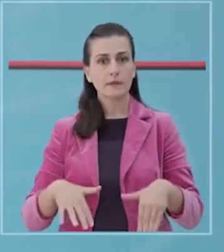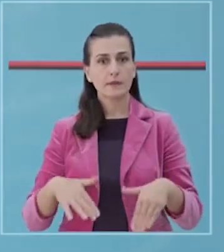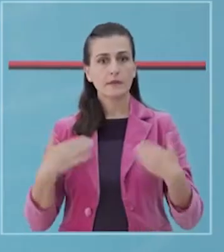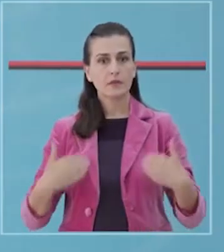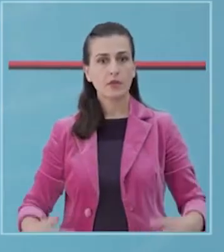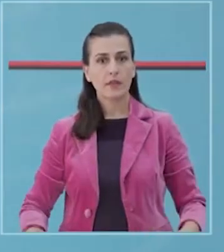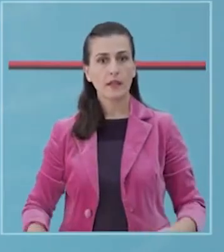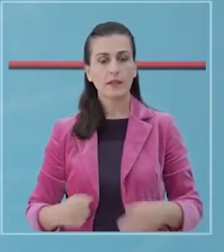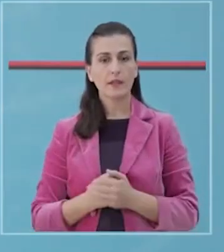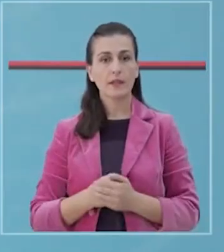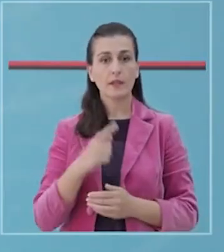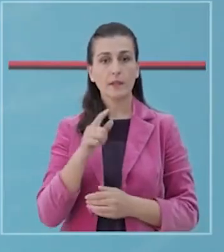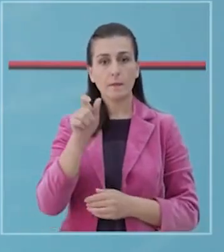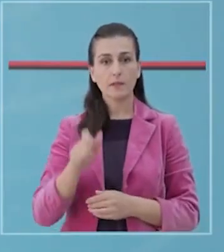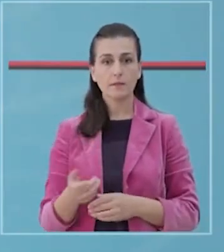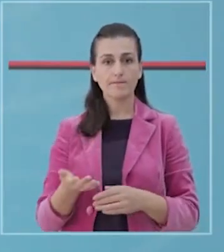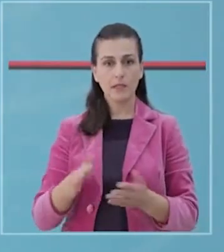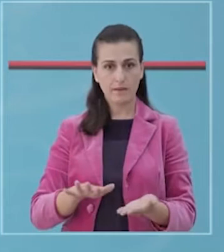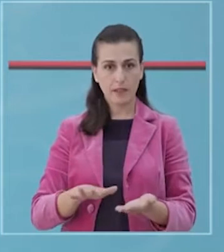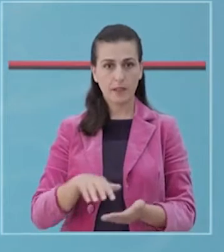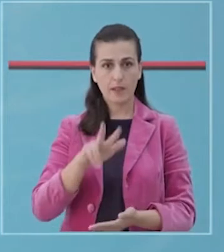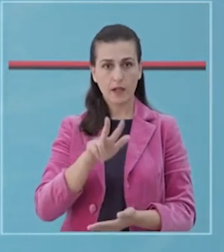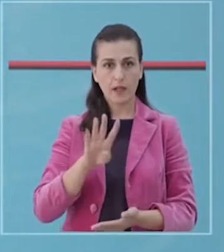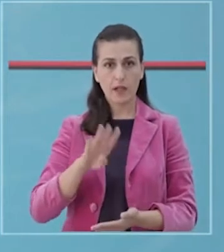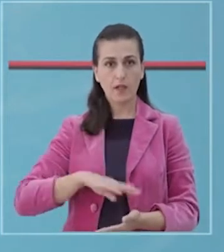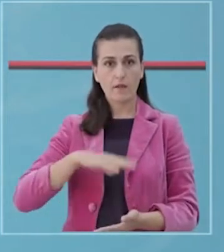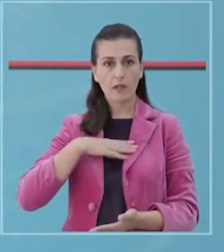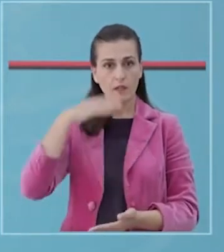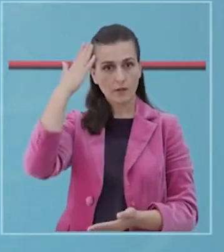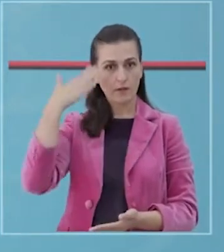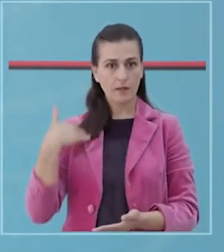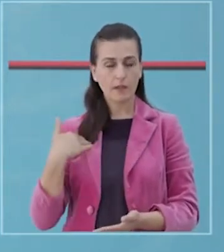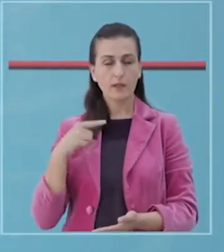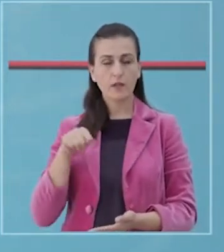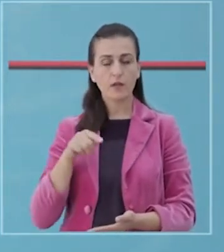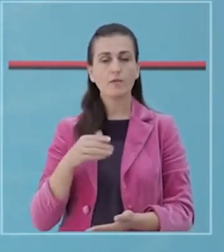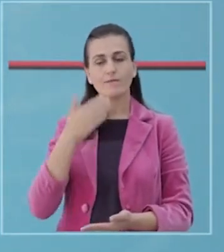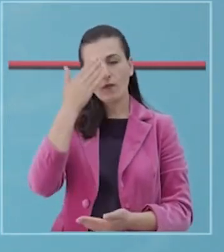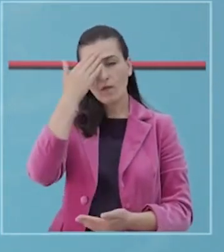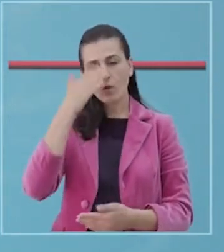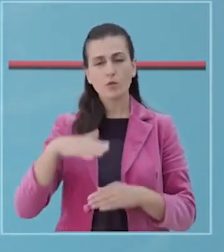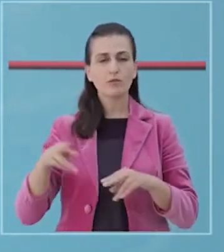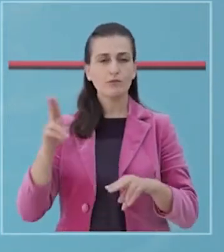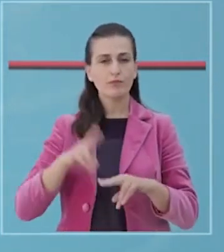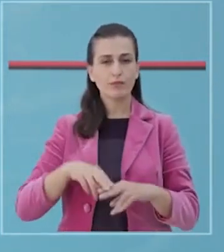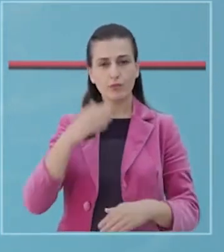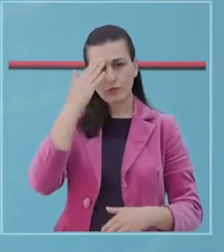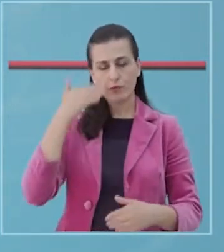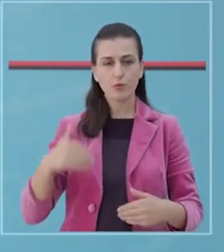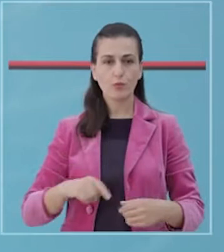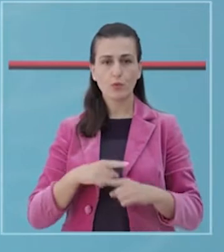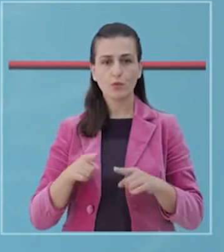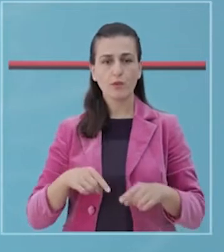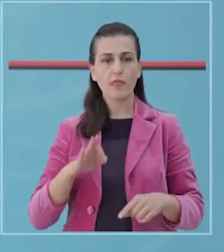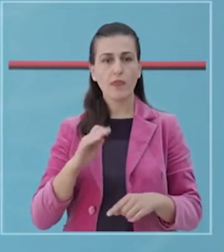Një hun bjejete ka ndodhur më njëzhin e soto, një 34 vjeqare e cila vuante nga insuficiencë arenale kronike,